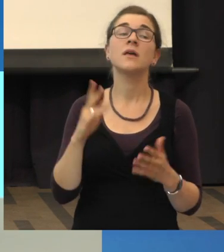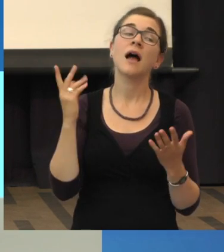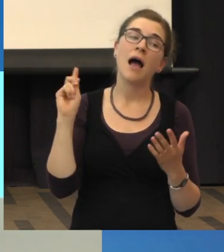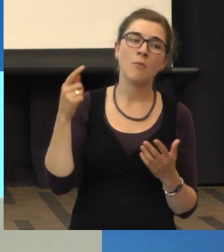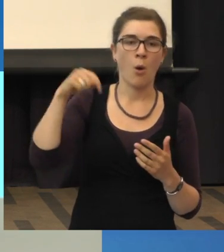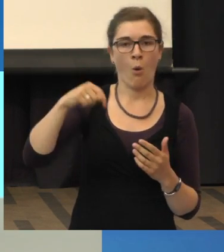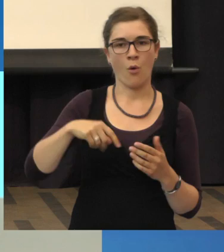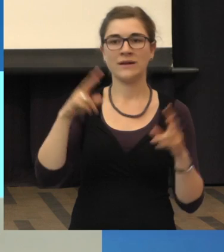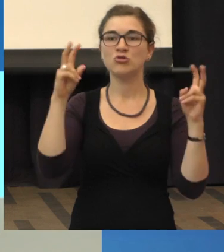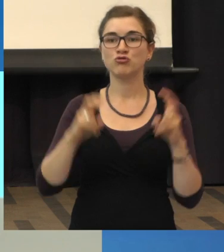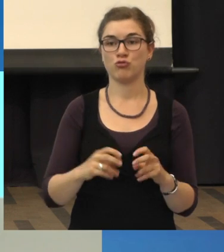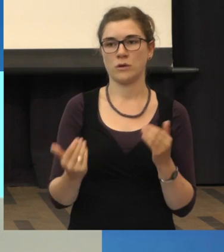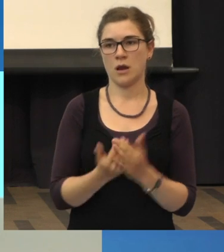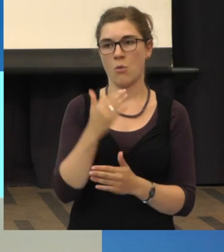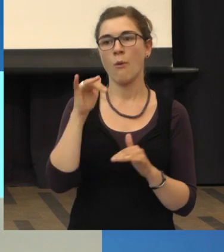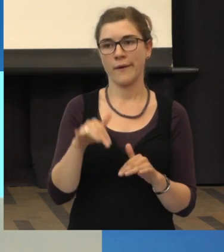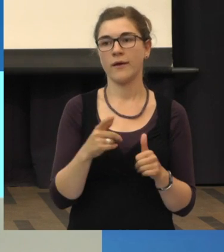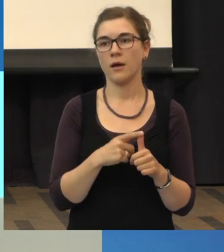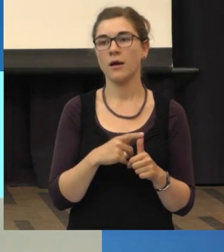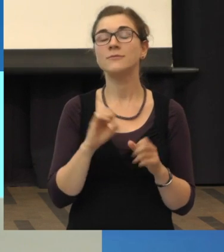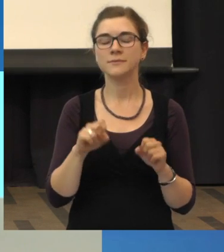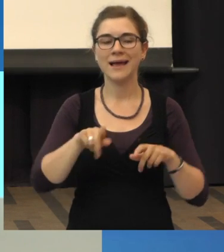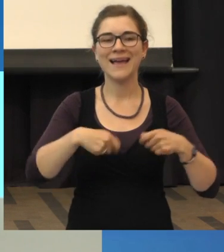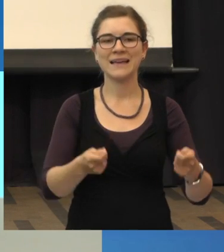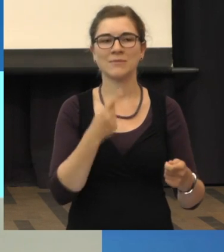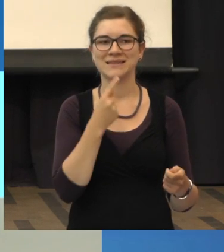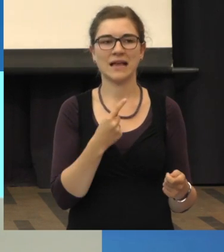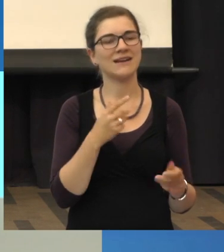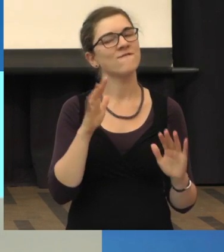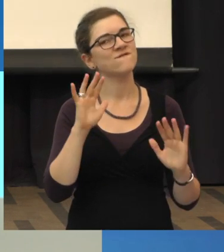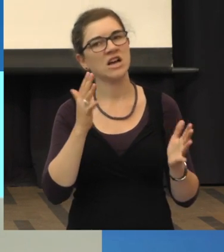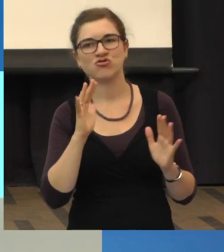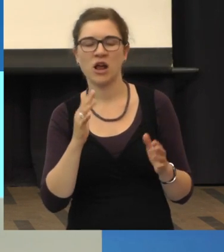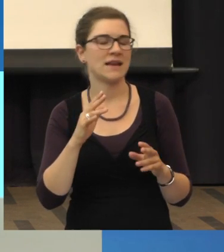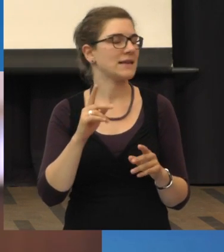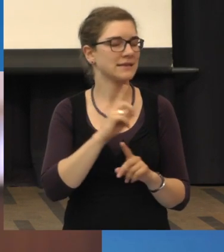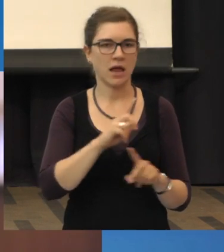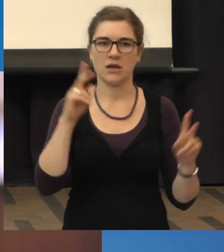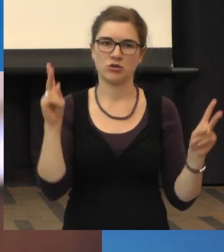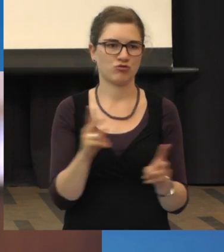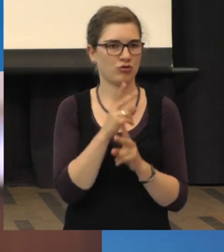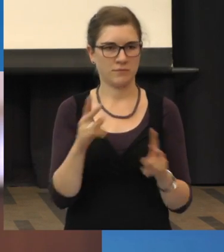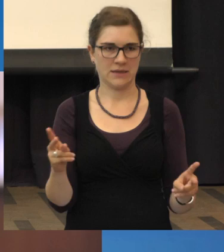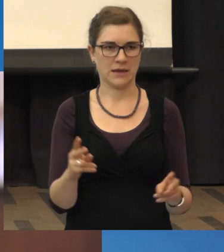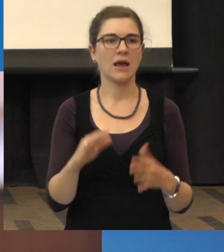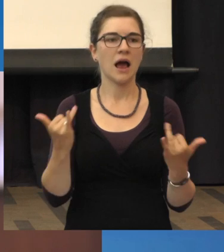Studie, die gezeigt hat, dass es wahrscheinlich nicht so ist. Wahrscheinlich nicht. Jetzt die